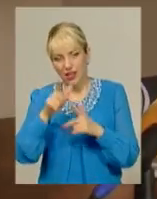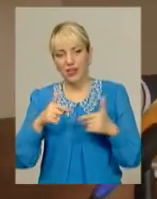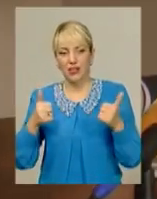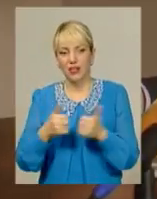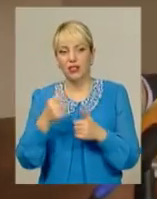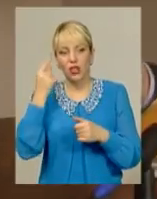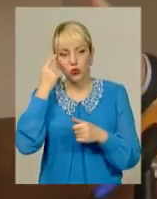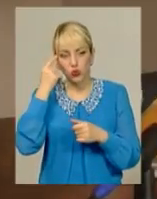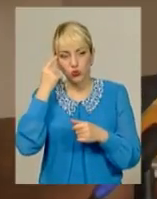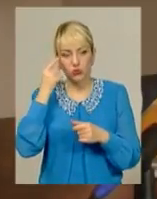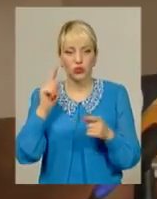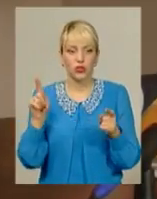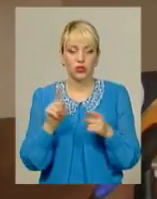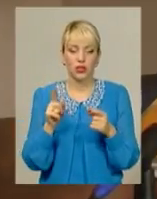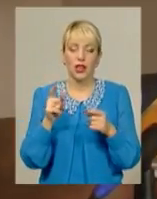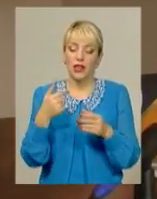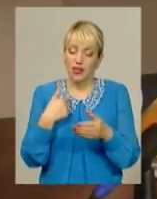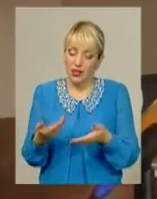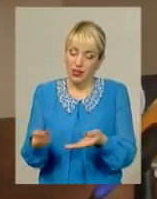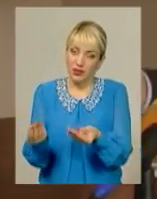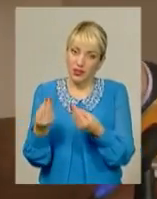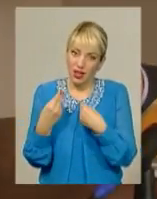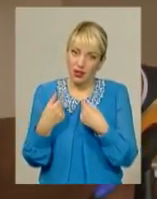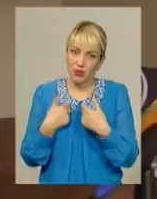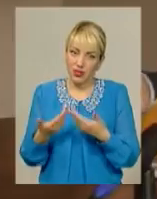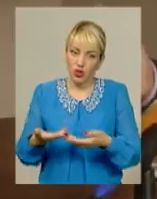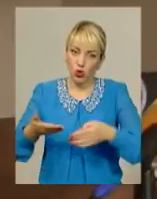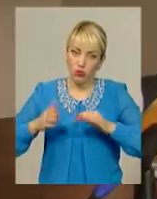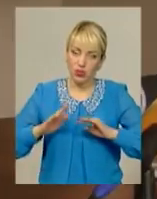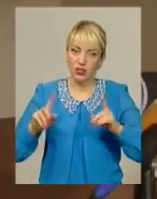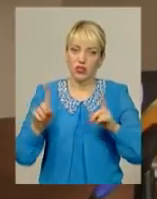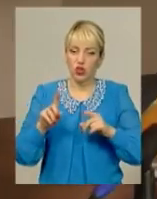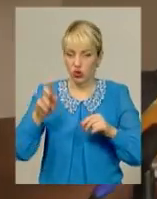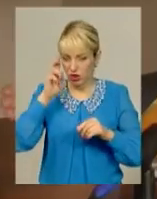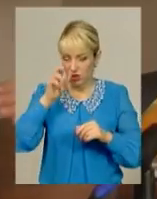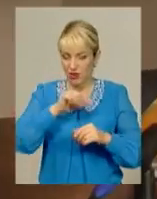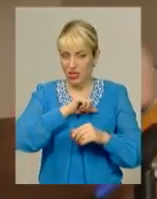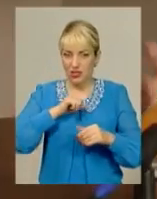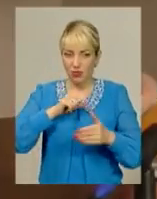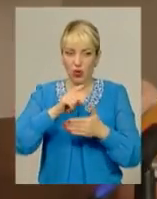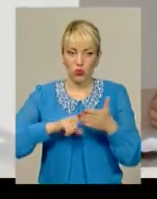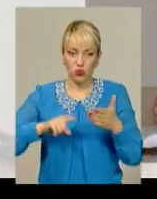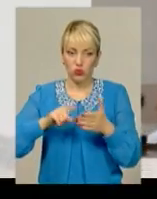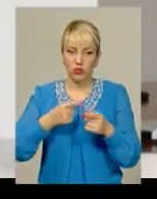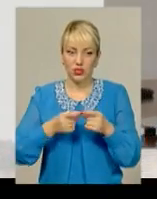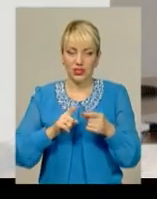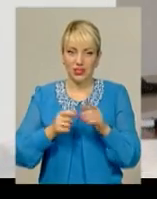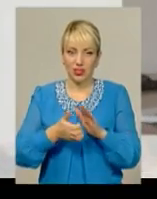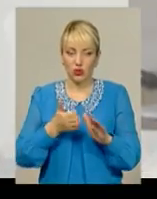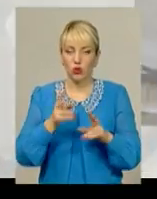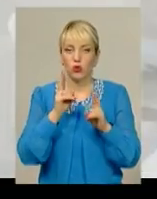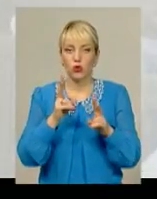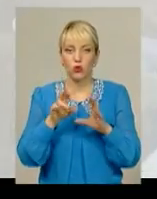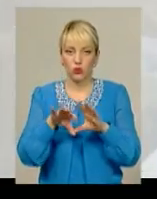що і там є рекомендації з цією висновку, щоб держава сама усунує ці недороги. Хто ж саме